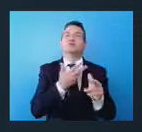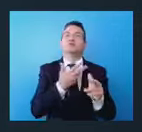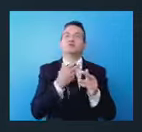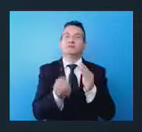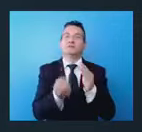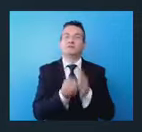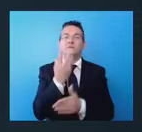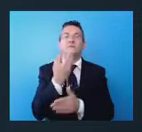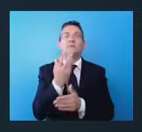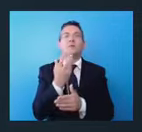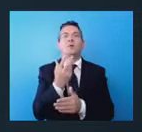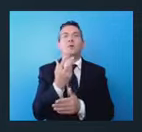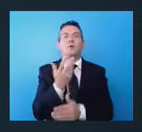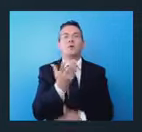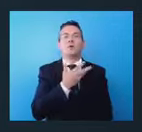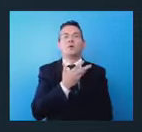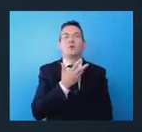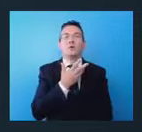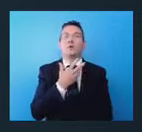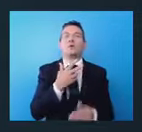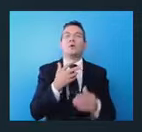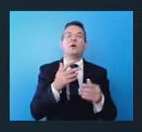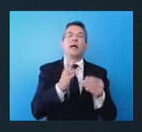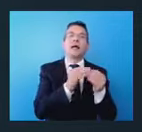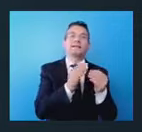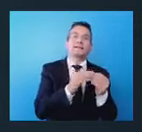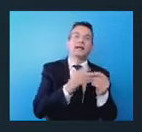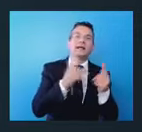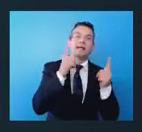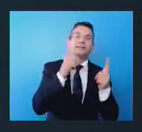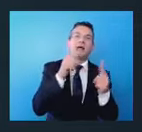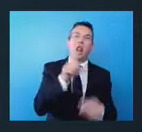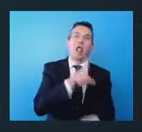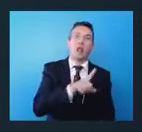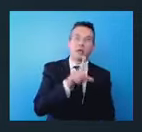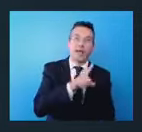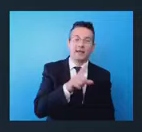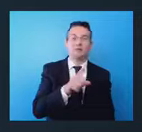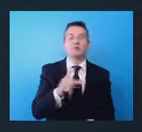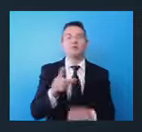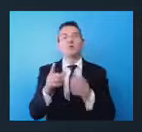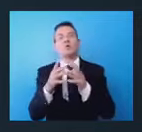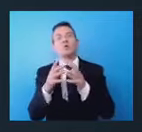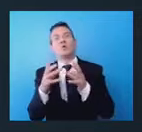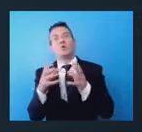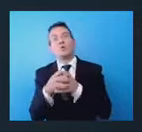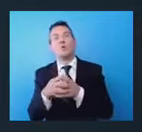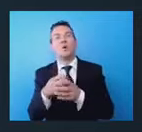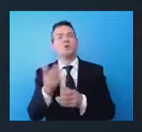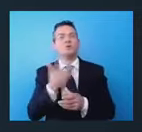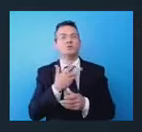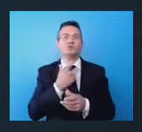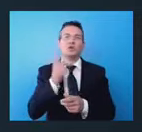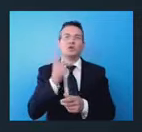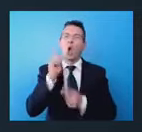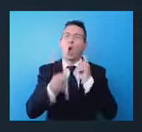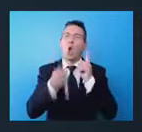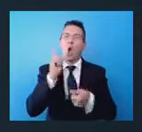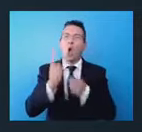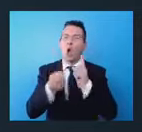per i cantieri San Lorenzo, il gruppo Azzikut Benetti hanno un portafoglio ordini pieno fino al 2026.